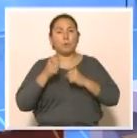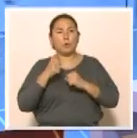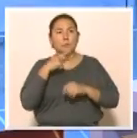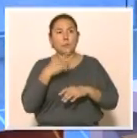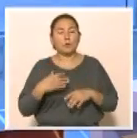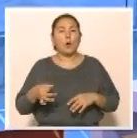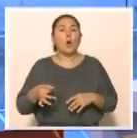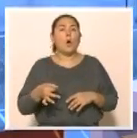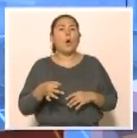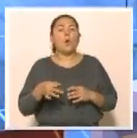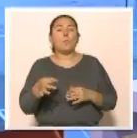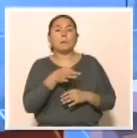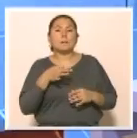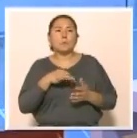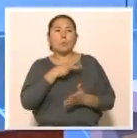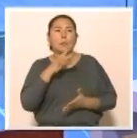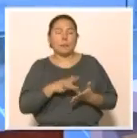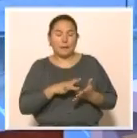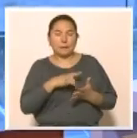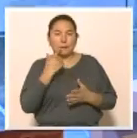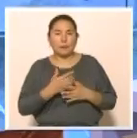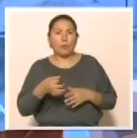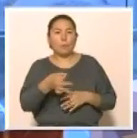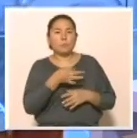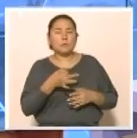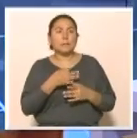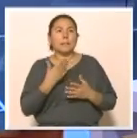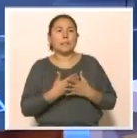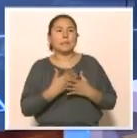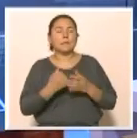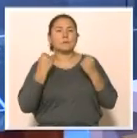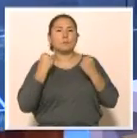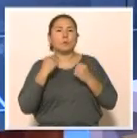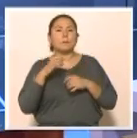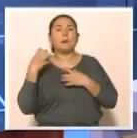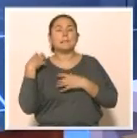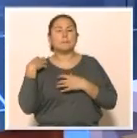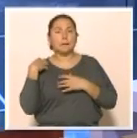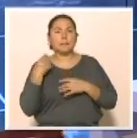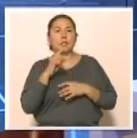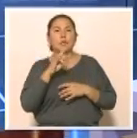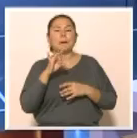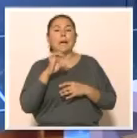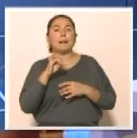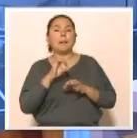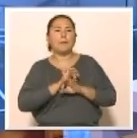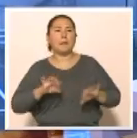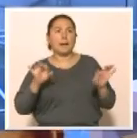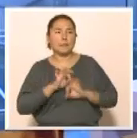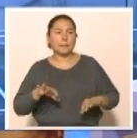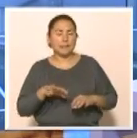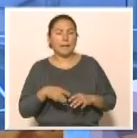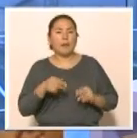облыстық қоғамдық коммуникация орталығында өткен облыстық деншіқтыру және спорт басқармасының башшысы Нұрбек Қарабалай файтты.